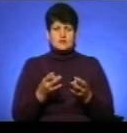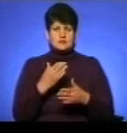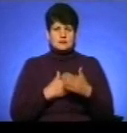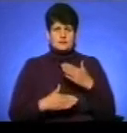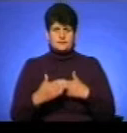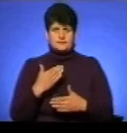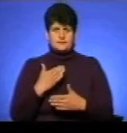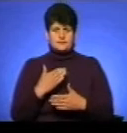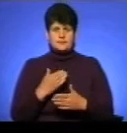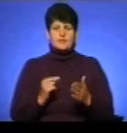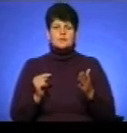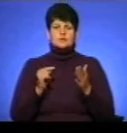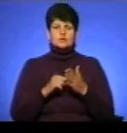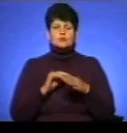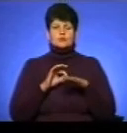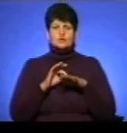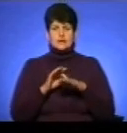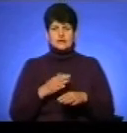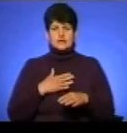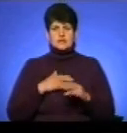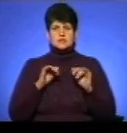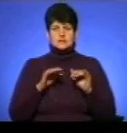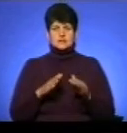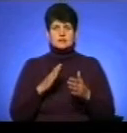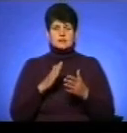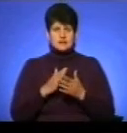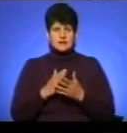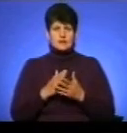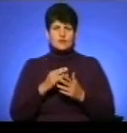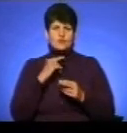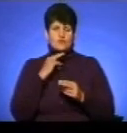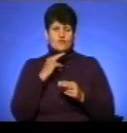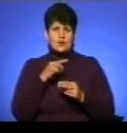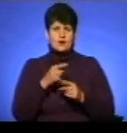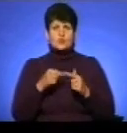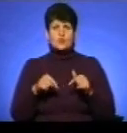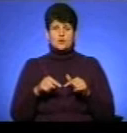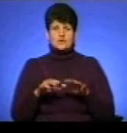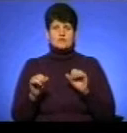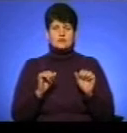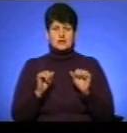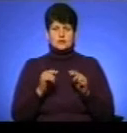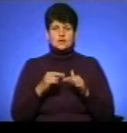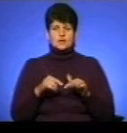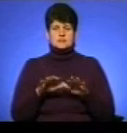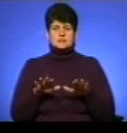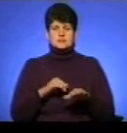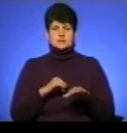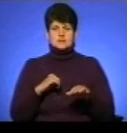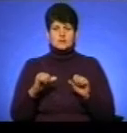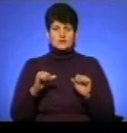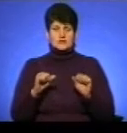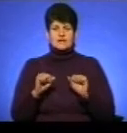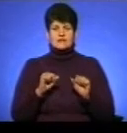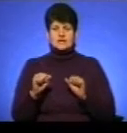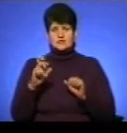населення. «Метою проведення наших заходів є акцентування уваги органів влади, органів місцевого саморядування, керівників